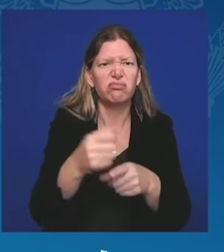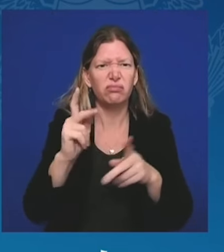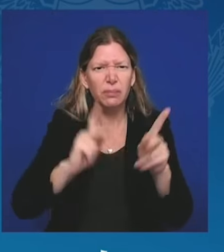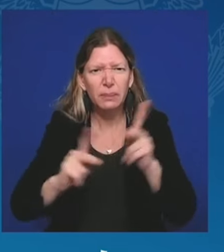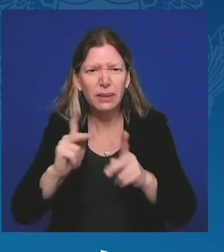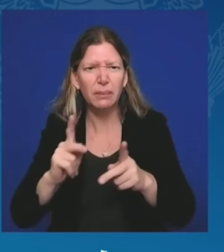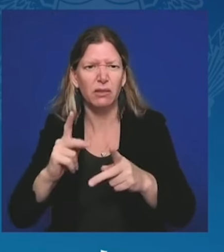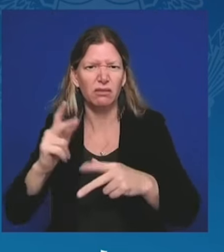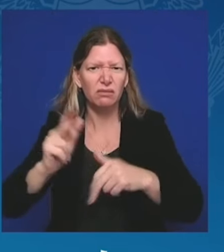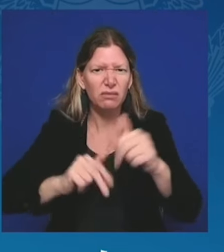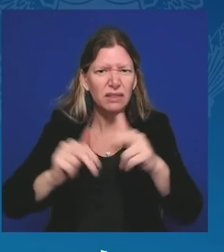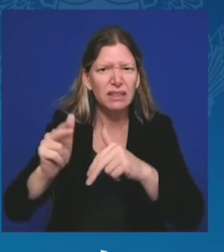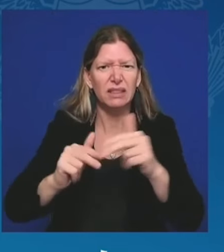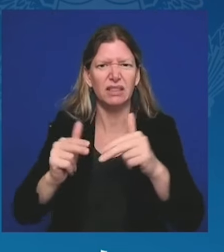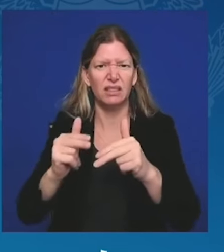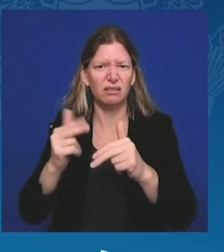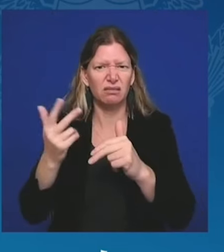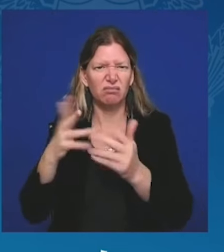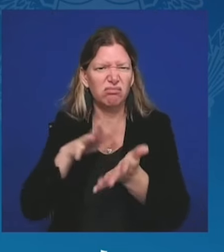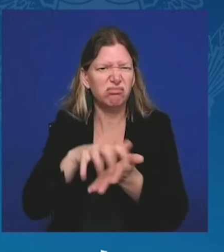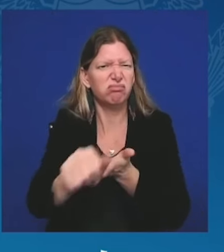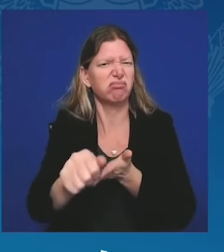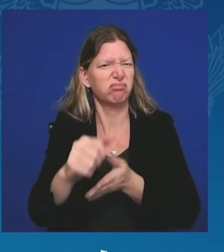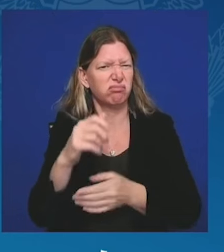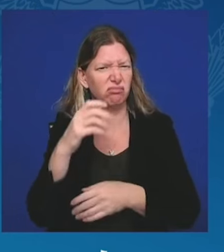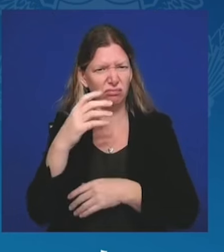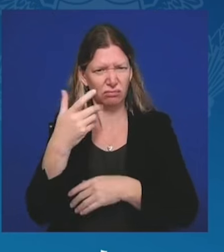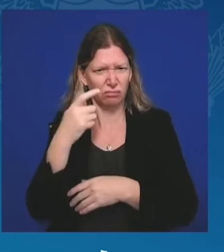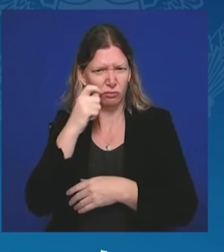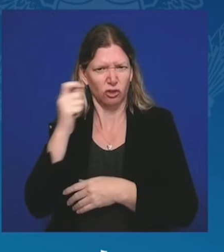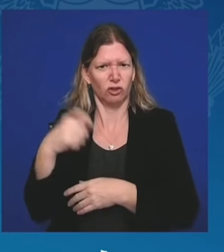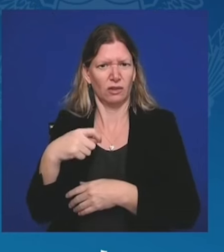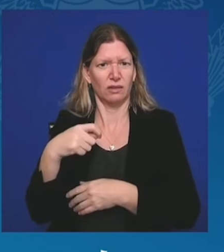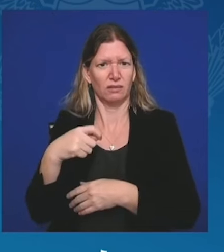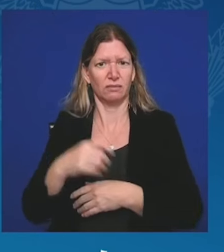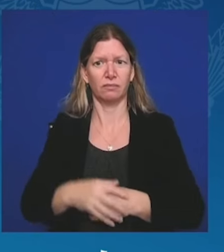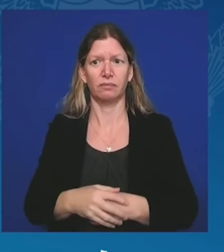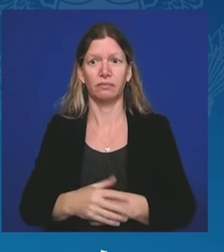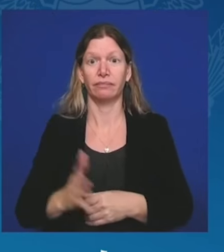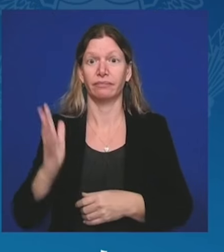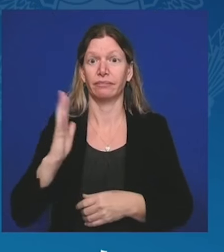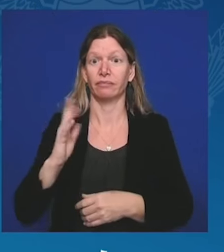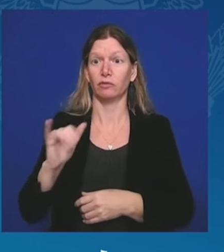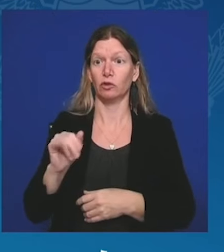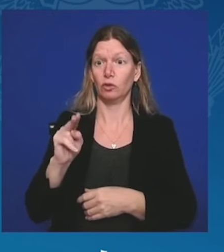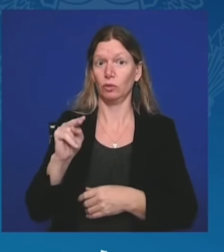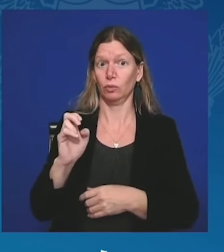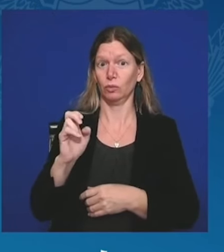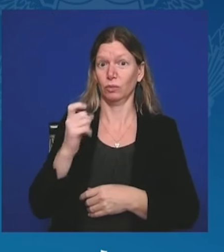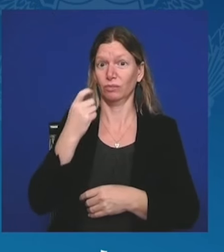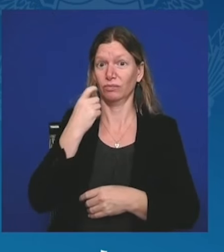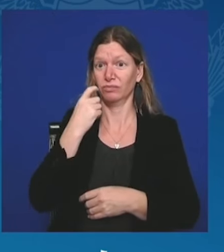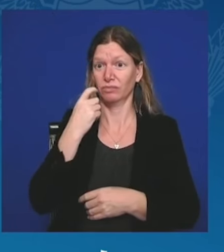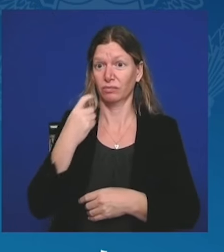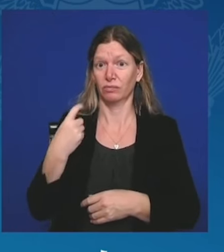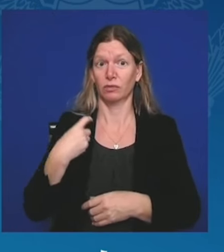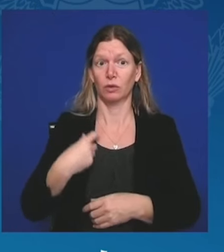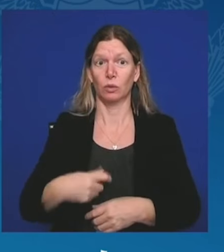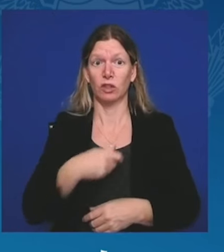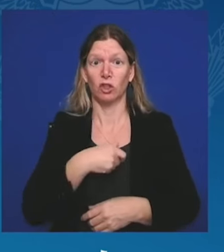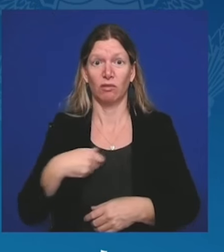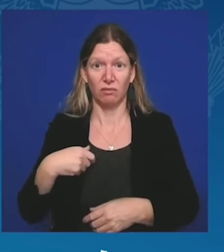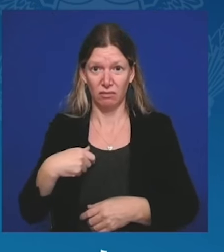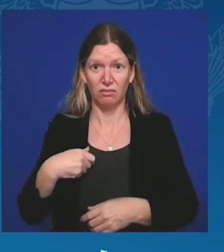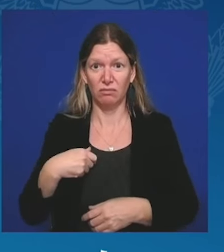W czerwcu w Szwajcarii, podczas konferencji pokojowej dotyczącej Ukrainy, powiedziałam, że Stany Zjednoczone podzielają